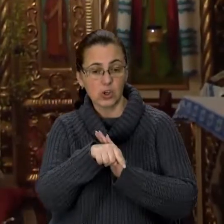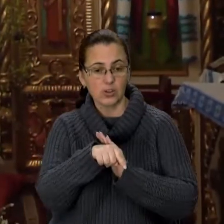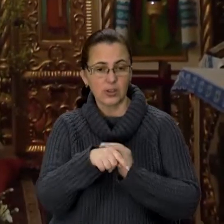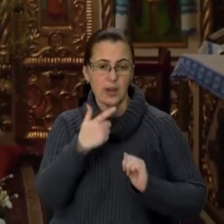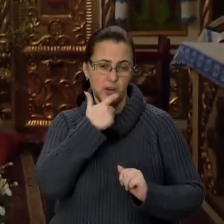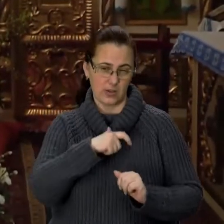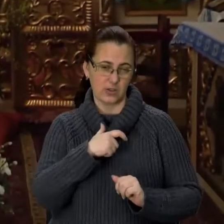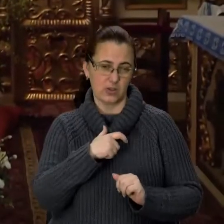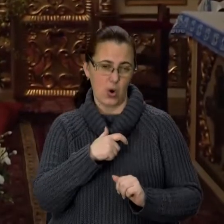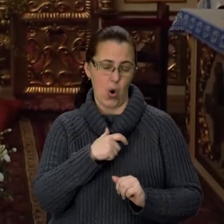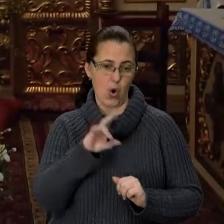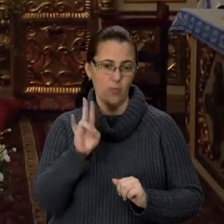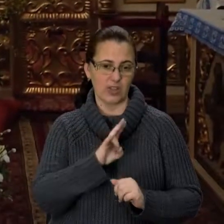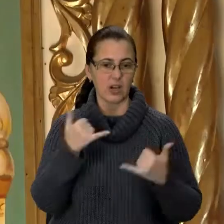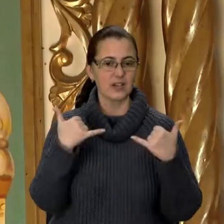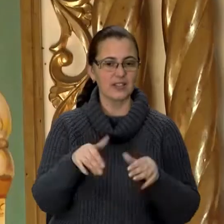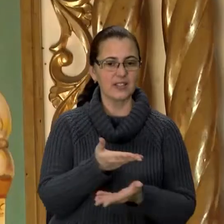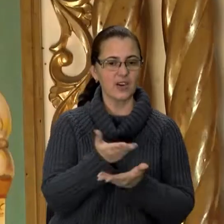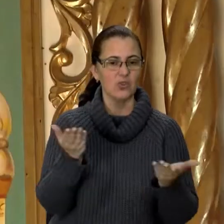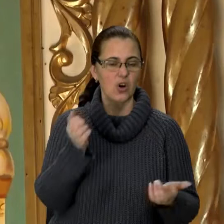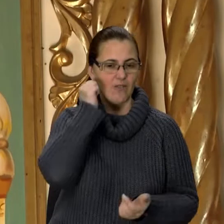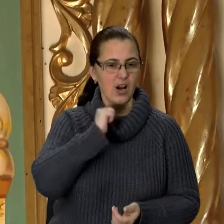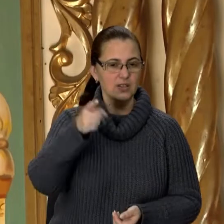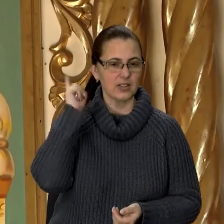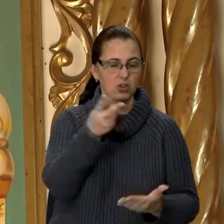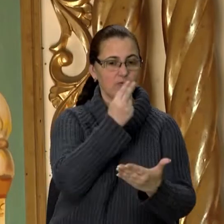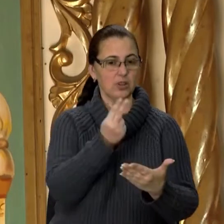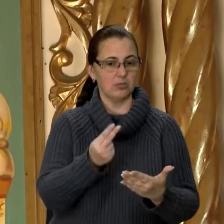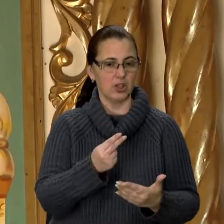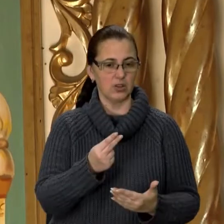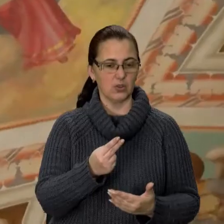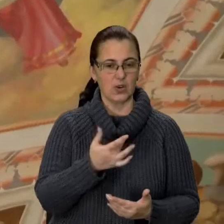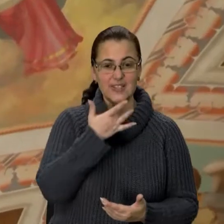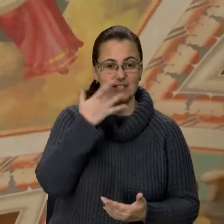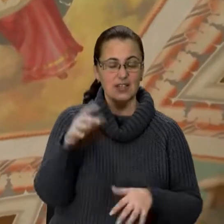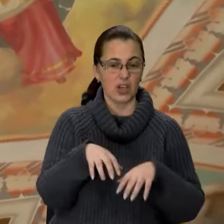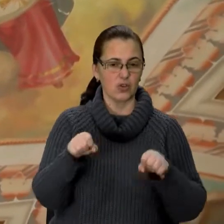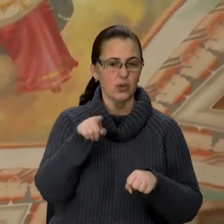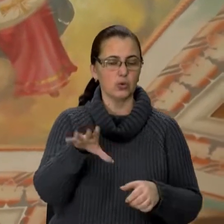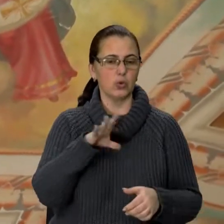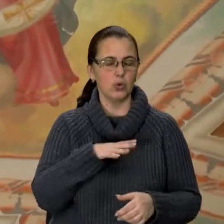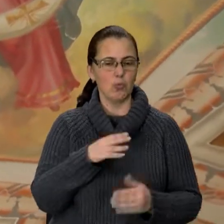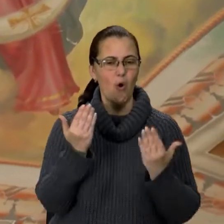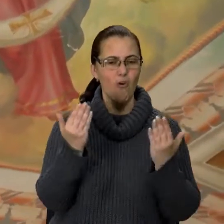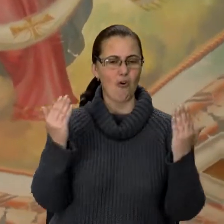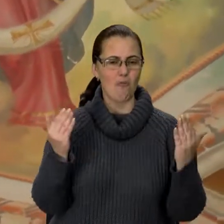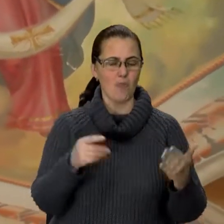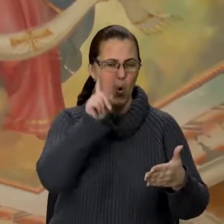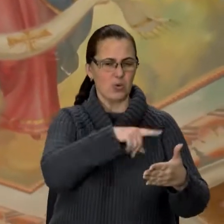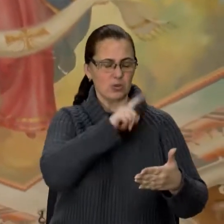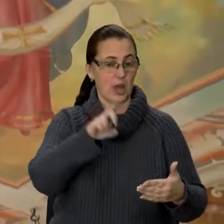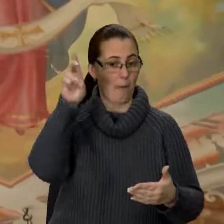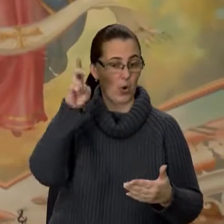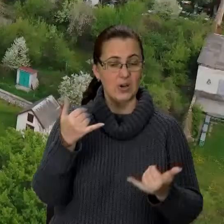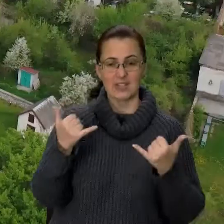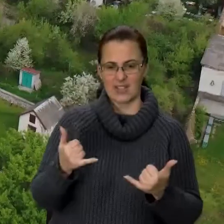перший погляд святиня здивує вас старовинними розписами. За радянської влади тут існував музей атеїзму. Тепер ж це духовне